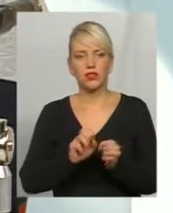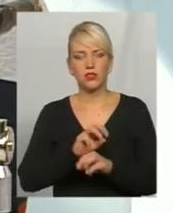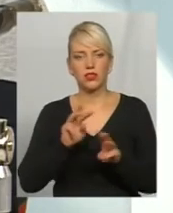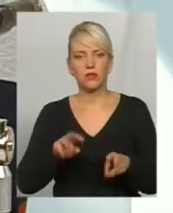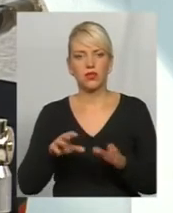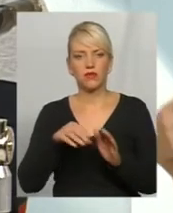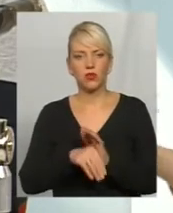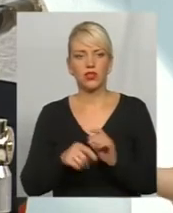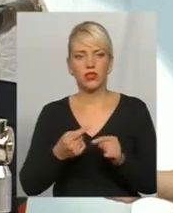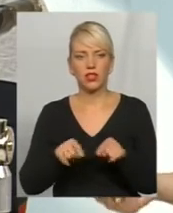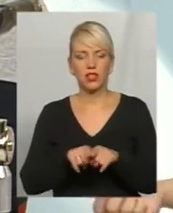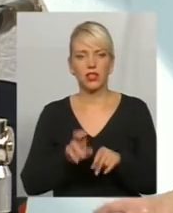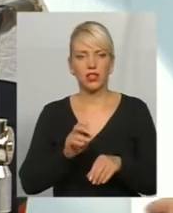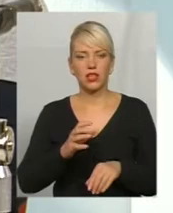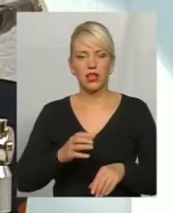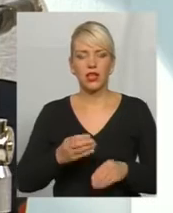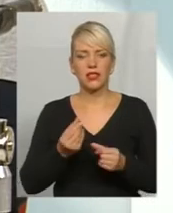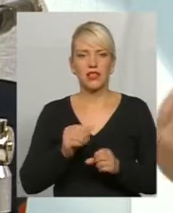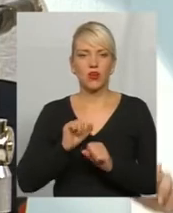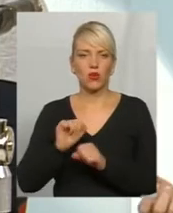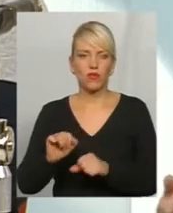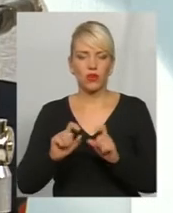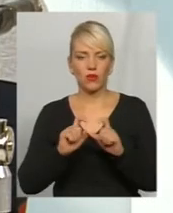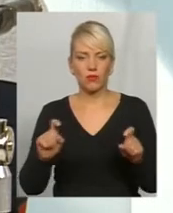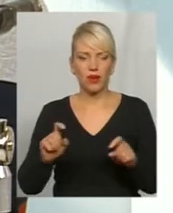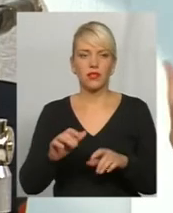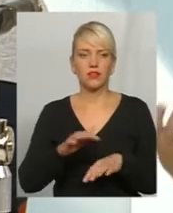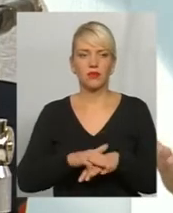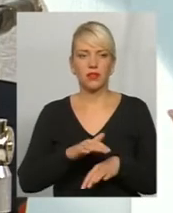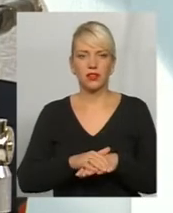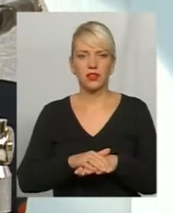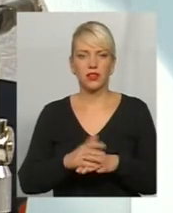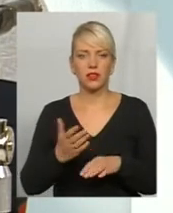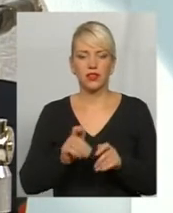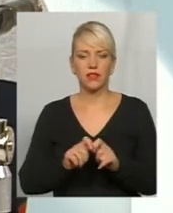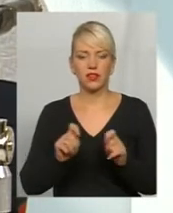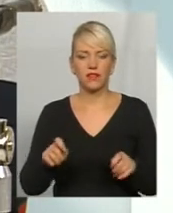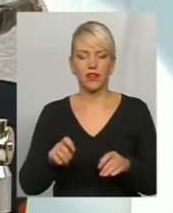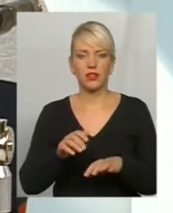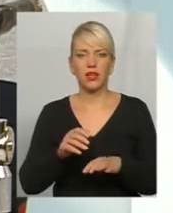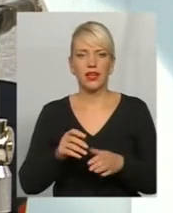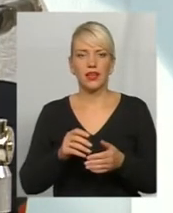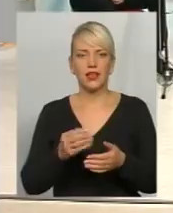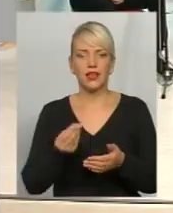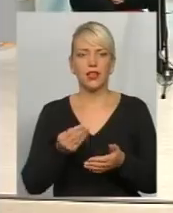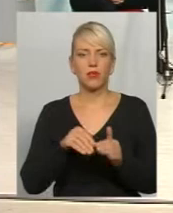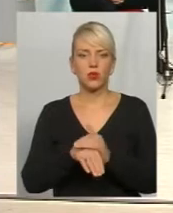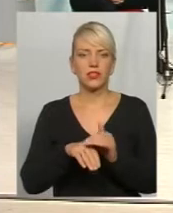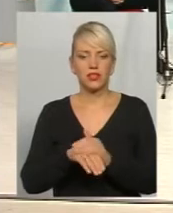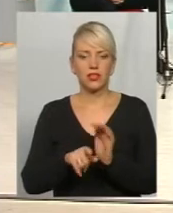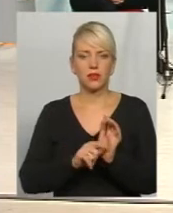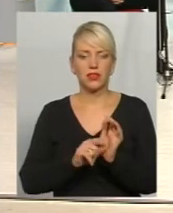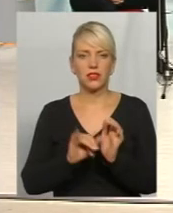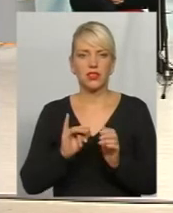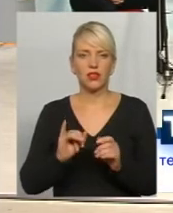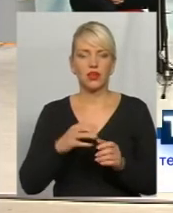такі суб'єкти, як страхові компанії, як банки, які відкривають депозити пенсійні. І основні такі,